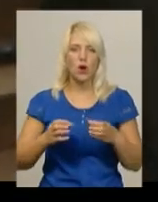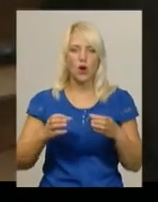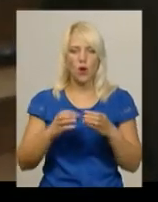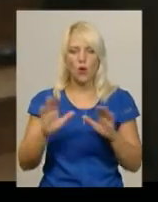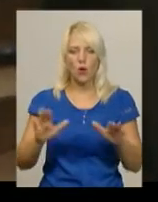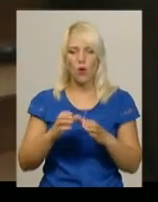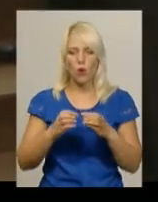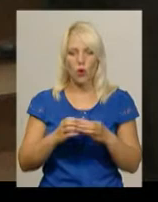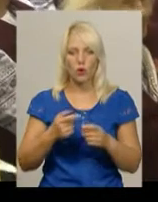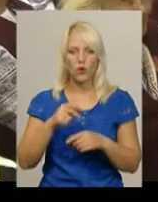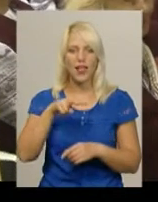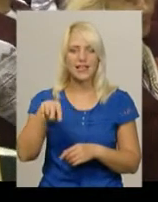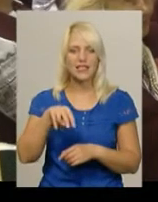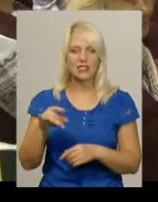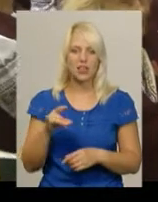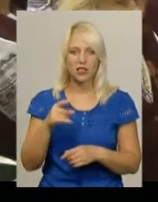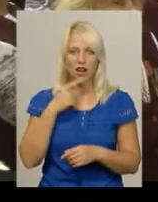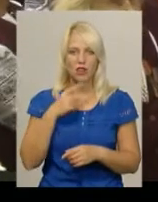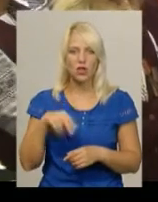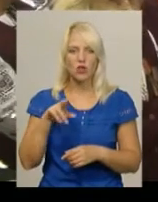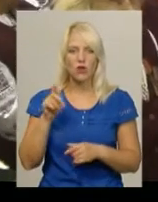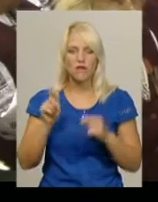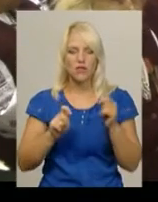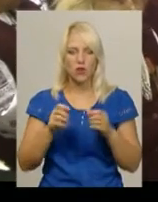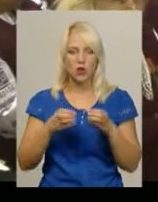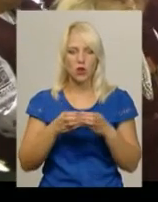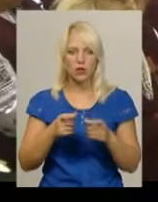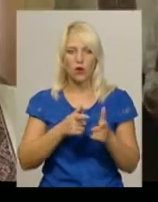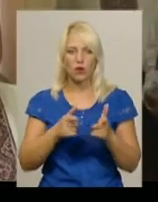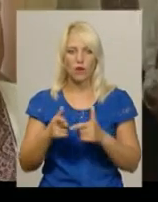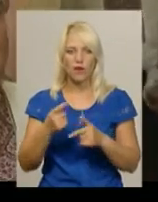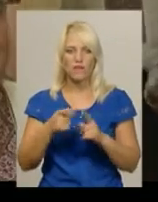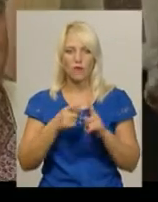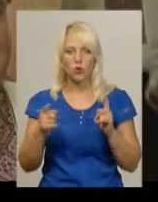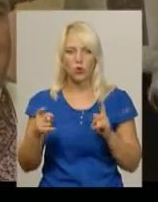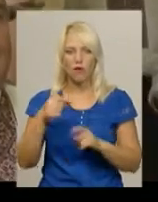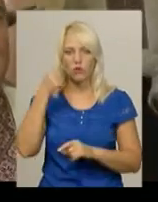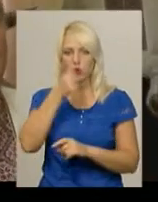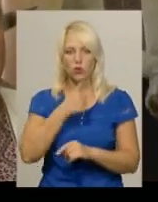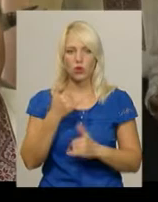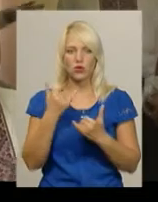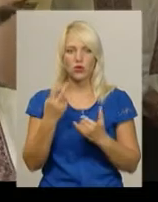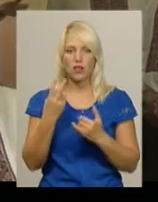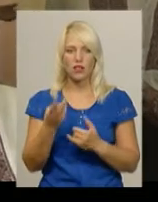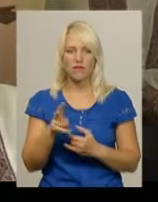Стежина з Латичівського району, каже, до фестивалю колектив готувався упродовж року. Сьогодні ми привезли дві пісні.